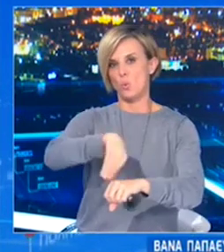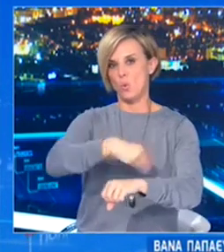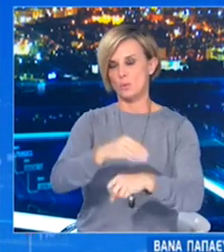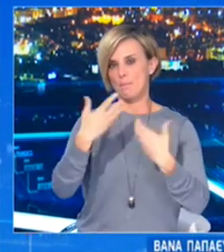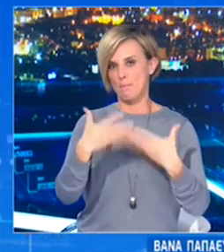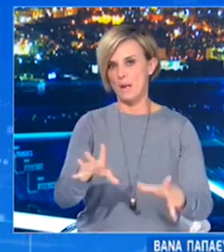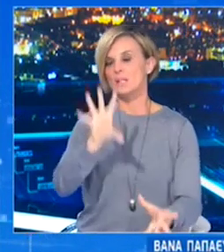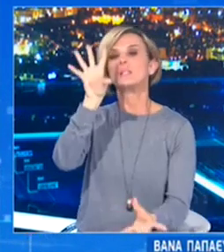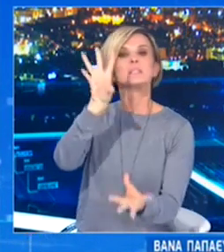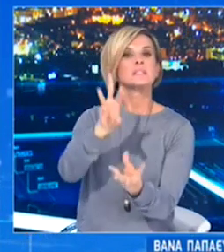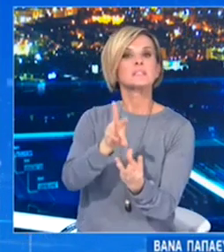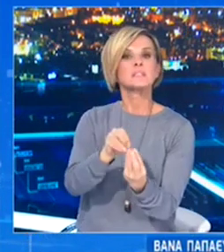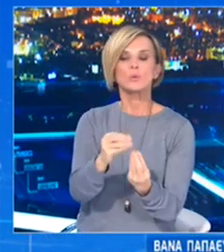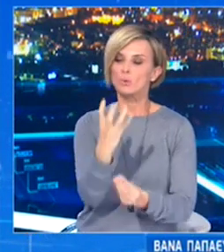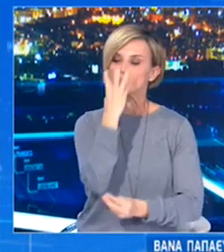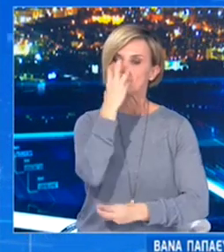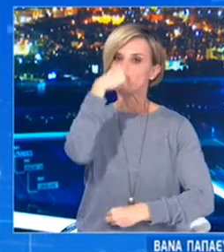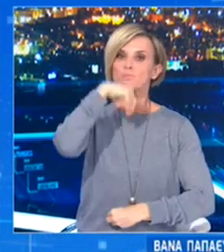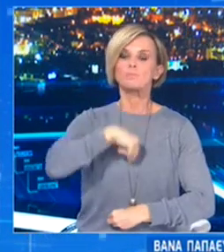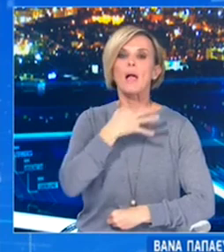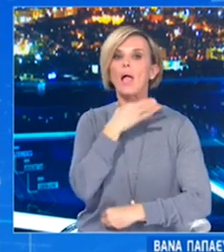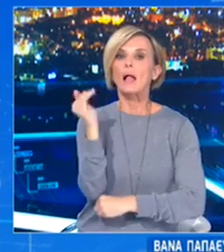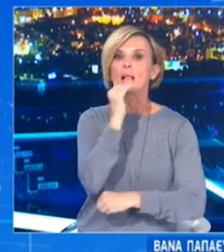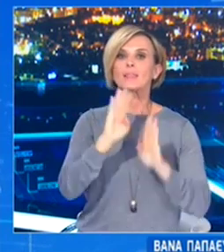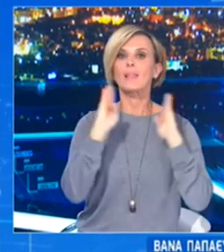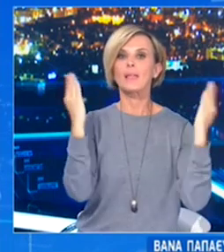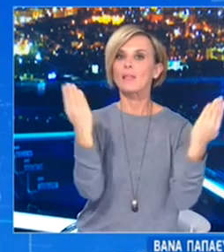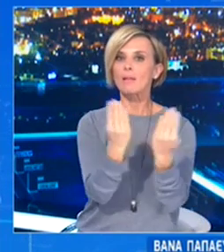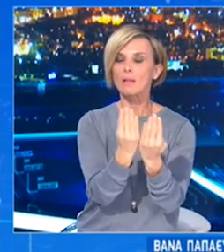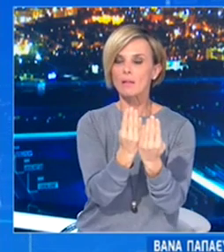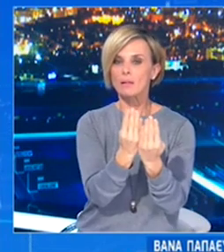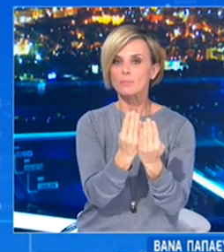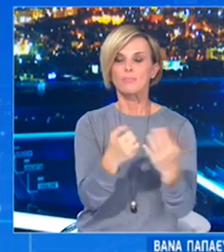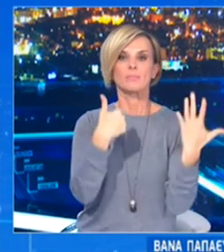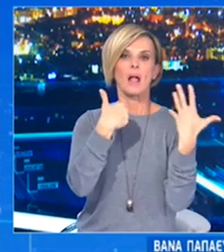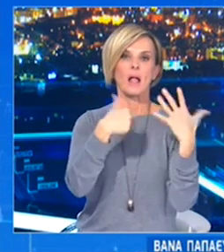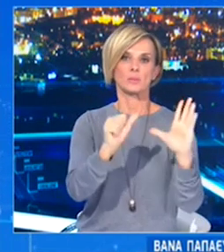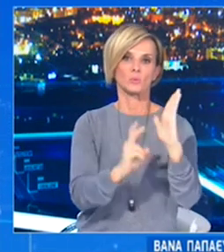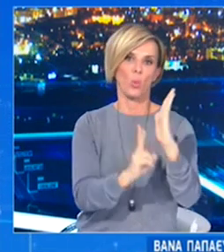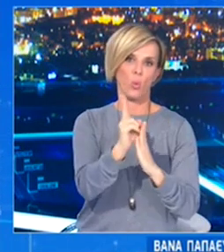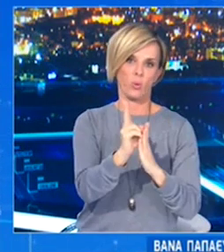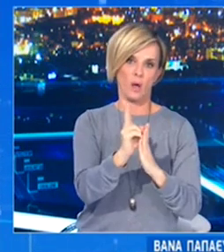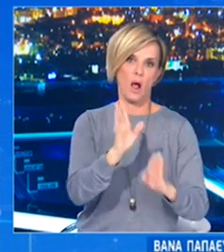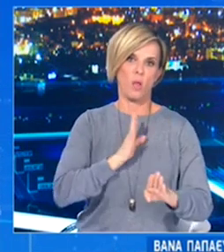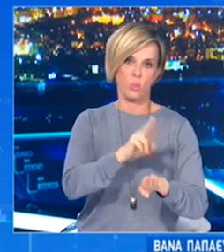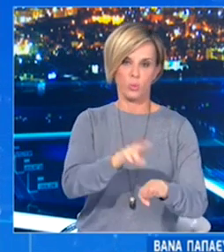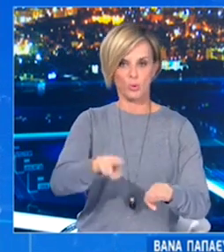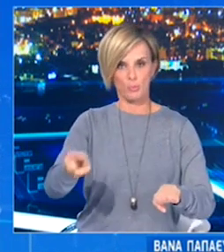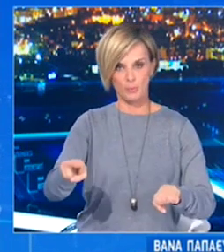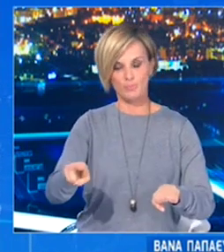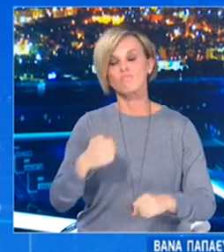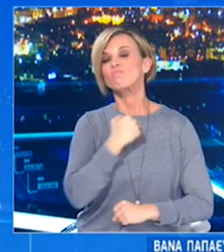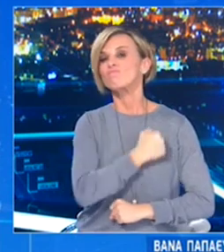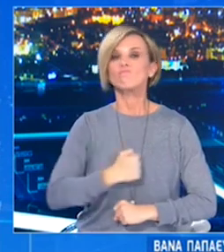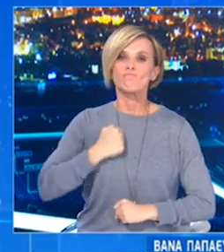Ο συνορικός αριθμός ασθενών που νοσηλεύονται διασωληνωμένοι σε ΜΕΘ ανέχεται στους 612, ενώ 98 συνάνθρωποι